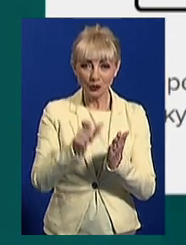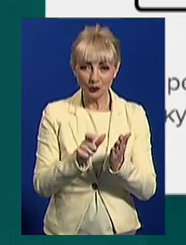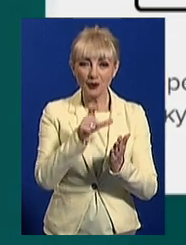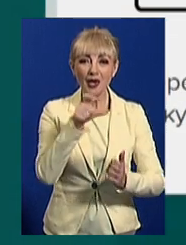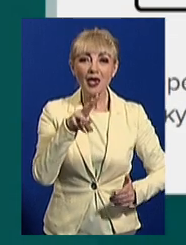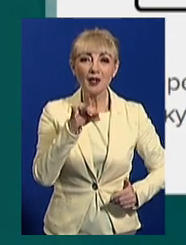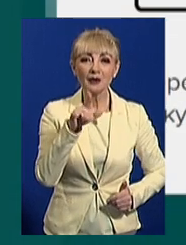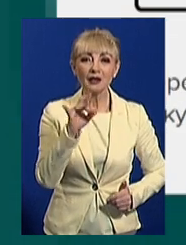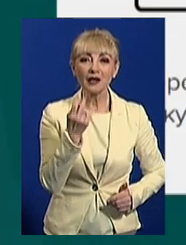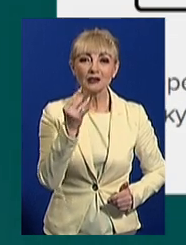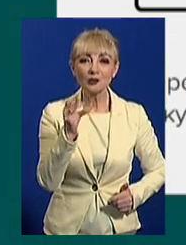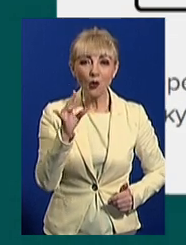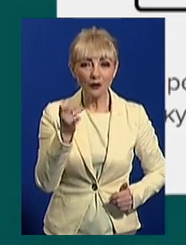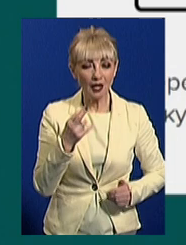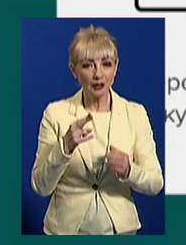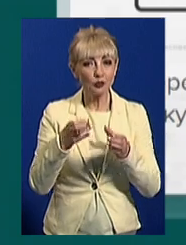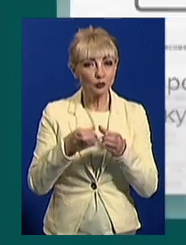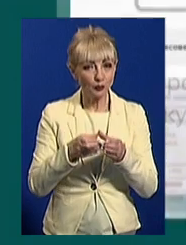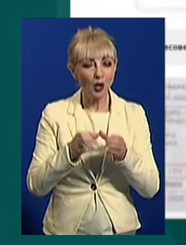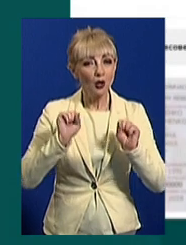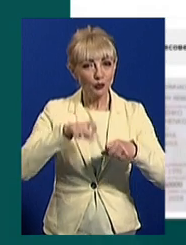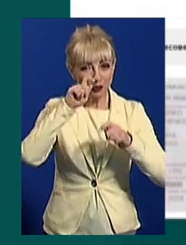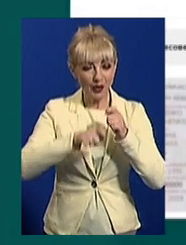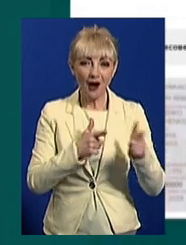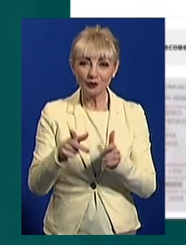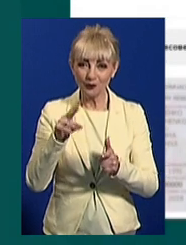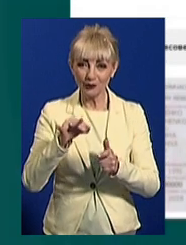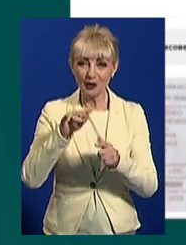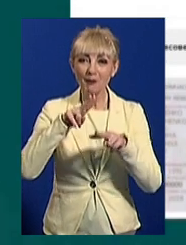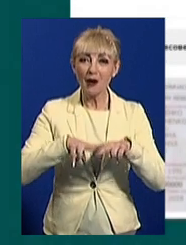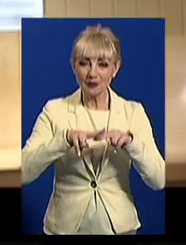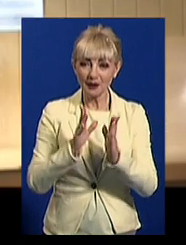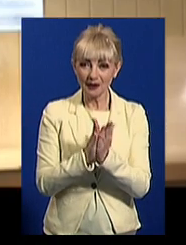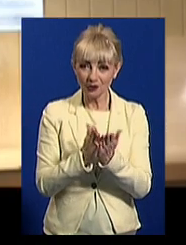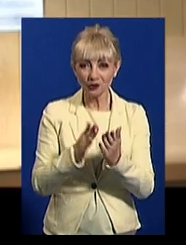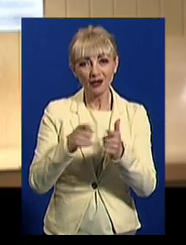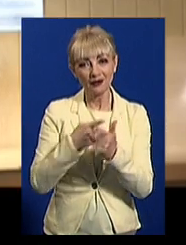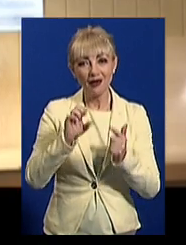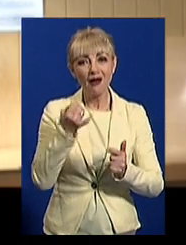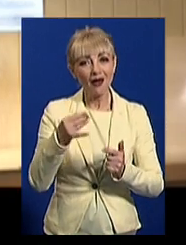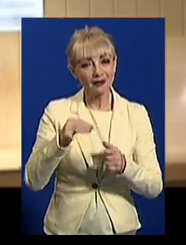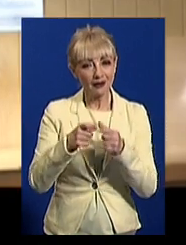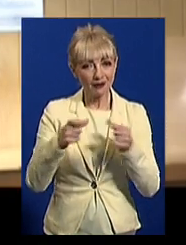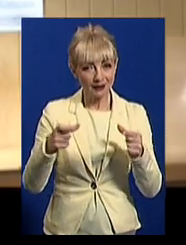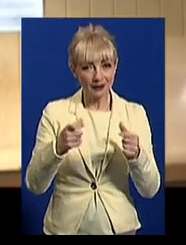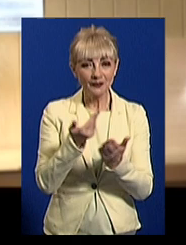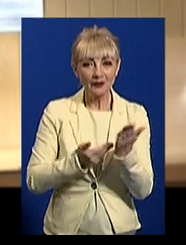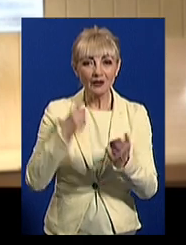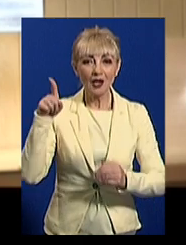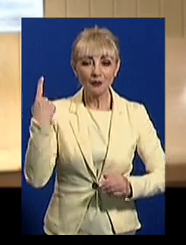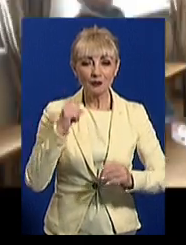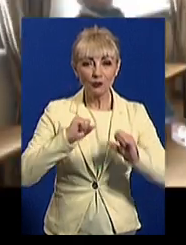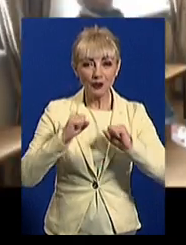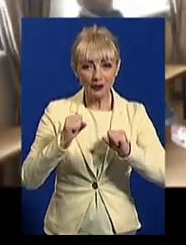міграційної служби. Тут можна перевірити, чи готовий паспорт книжка або АйД-картка. Гага Кікнат, заречник обласного управління